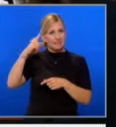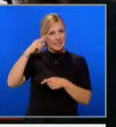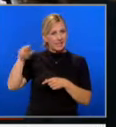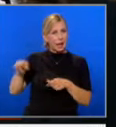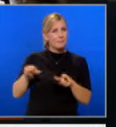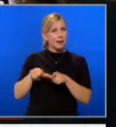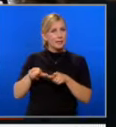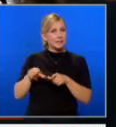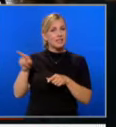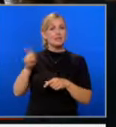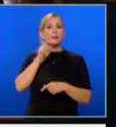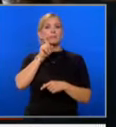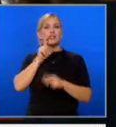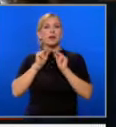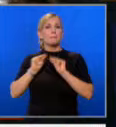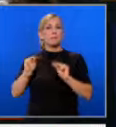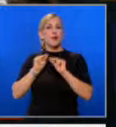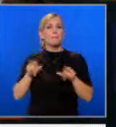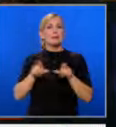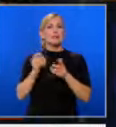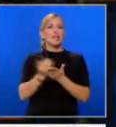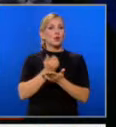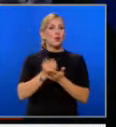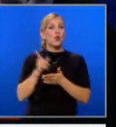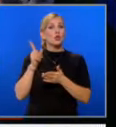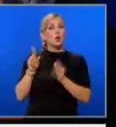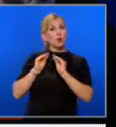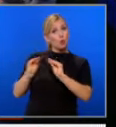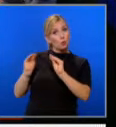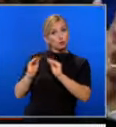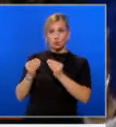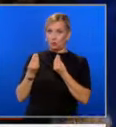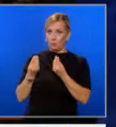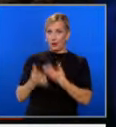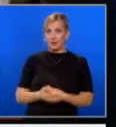е марксист. Баща ѝ е преподавател по марксистка економика и той я е научил добре.